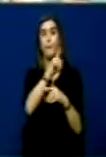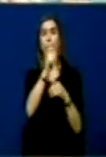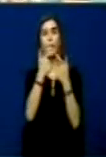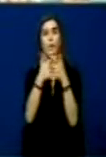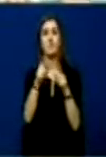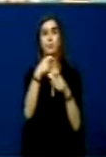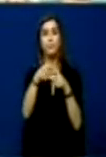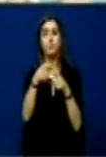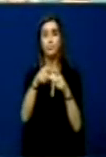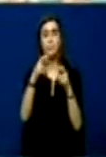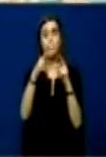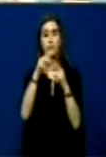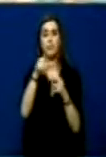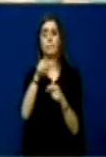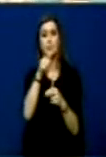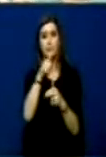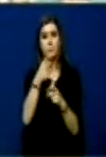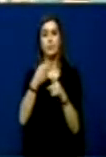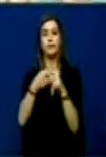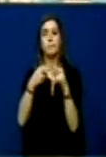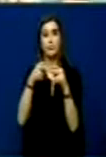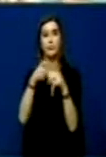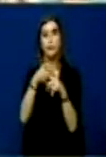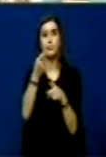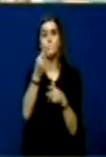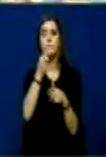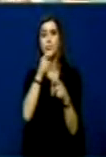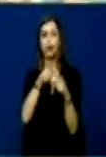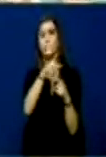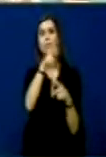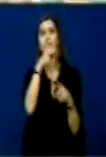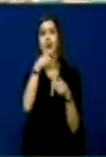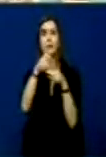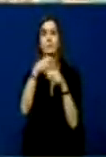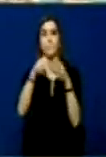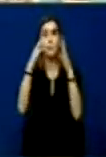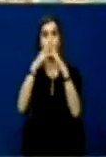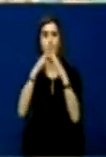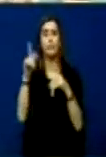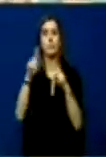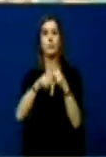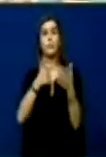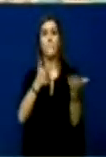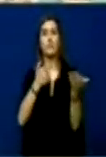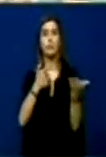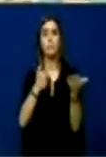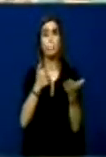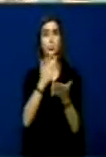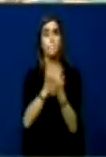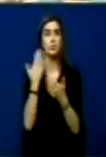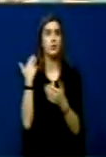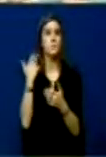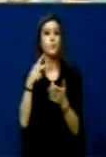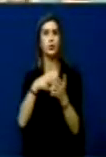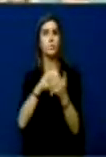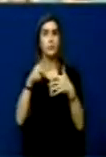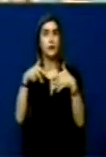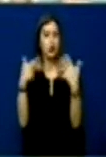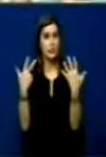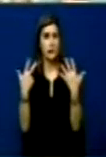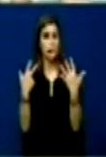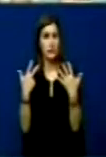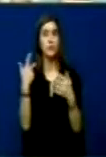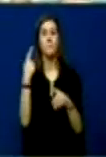i Alika Drijut për të rinovuar shtëpin e ti duke shtjerë edhe me automatikë. Kjo ka ndodhë dhe pa në vitin 2008,